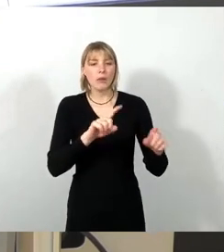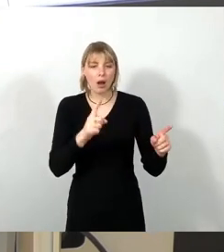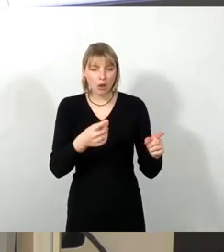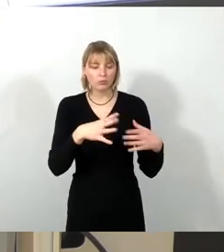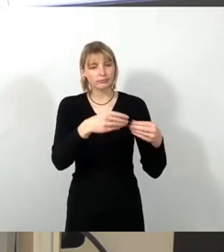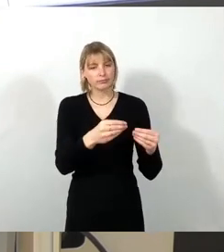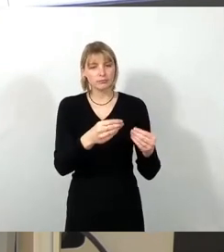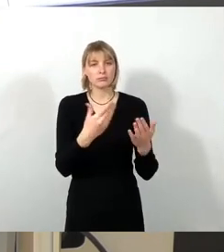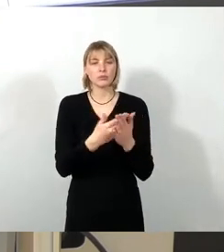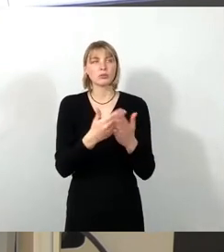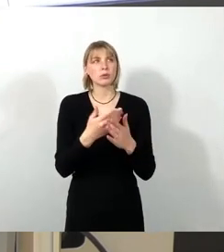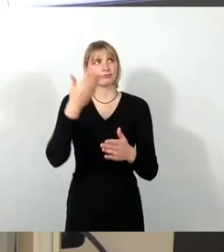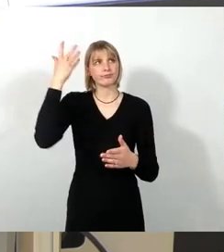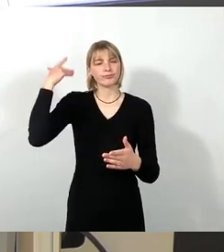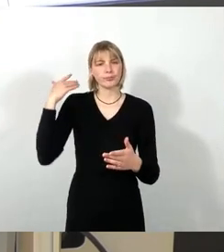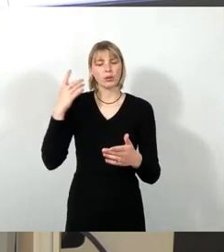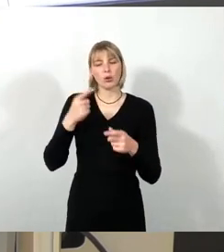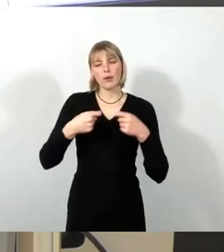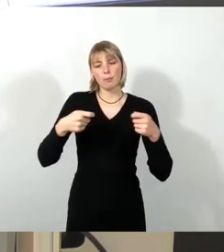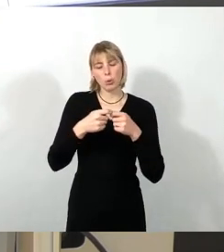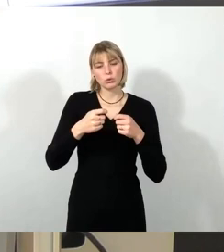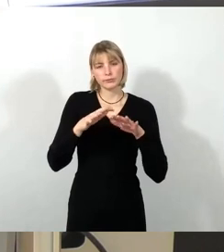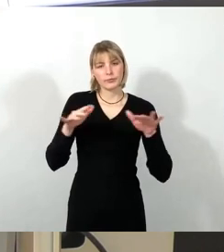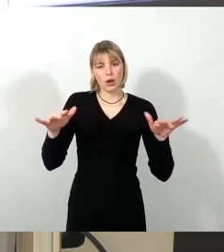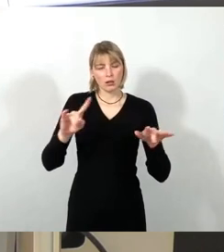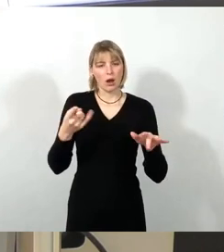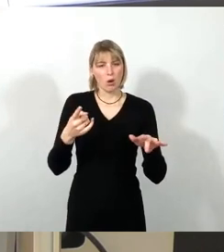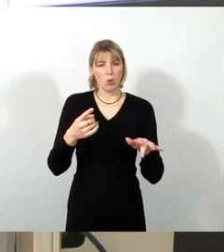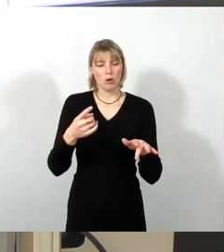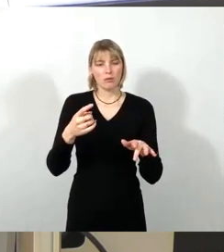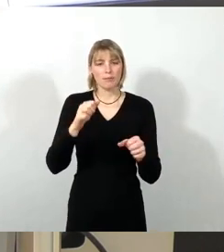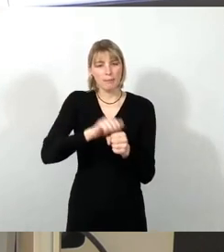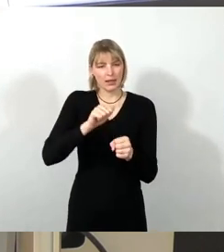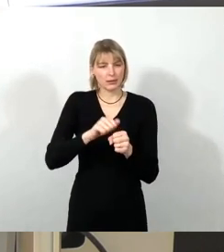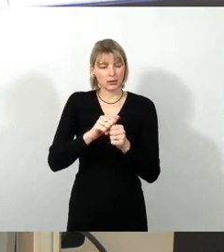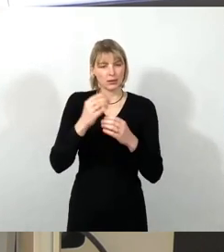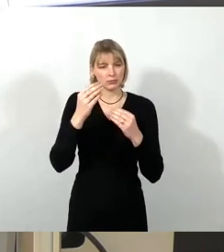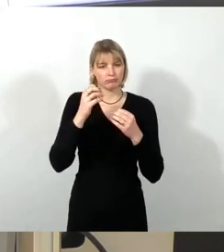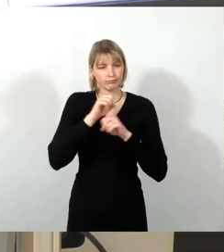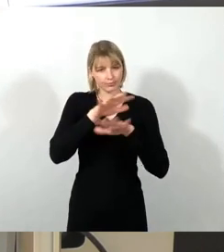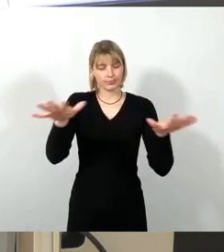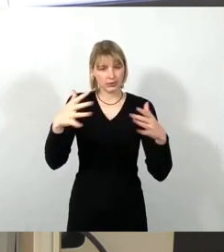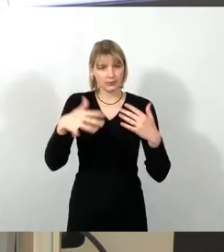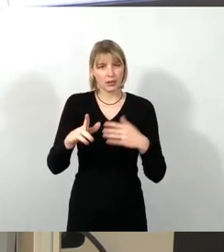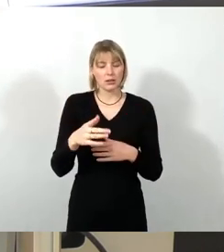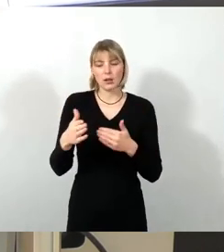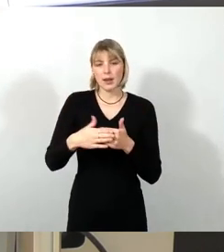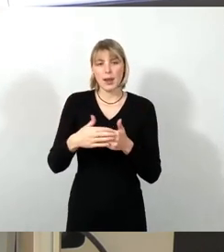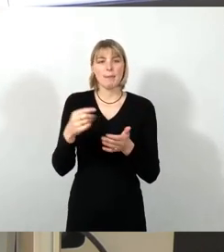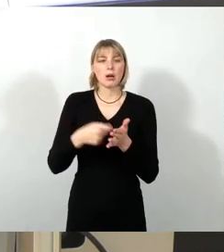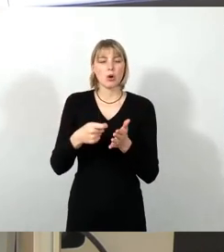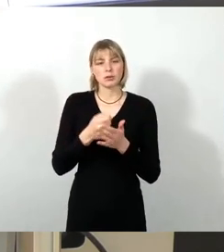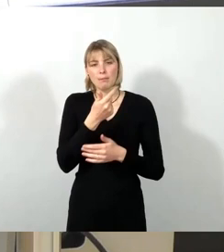bundesweit oder zumindest hier prominent in der Presse gewesen, gab es mit Nebenkosten, insbesondere einzelner Vermieter, erhebliche